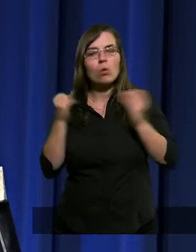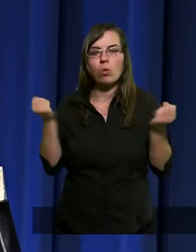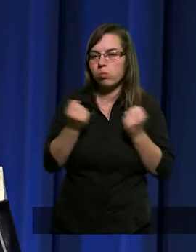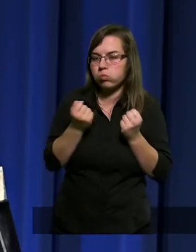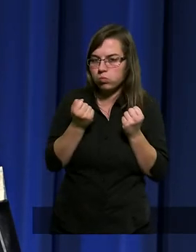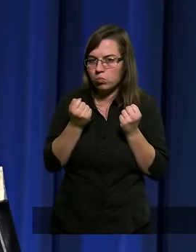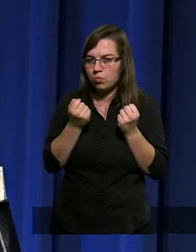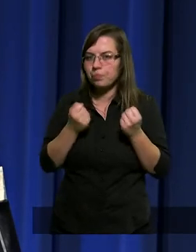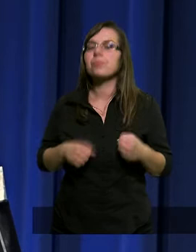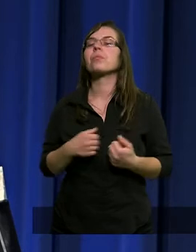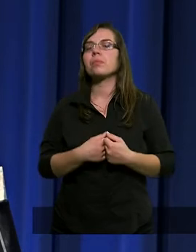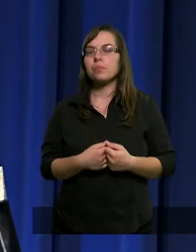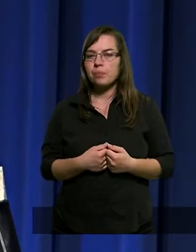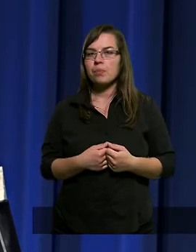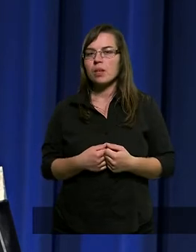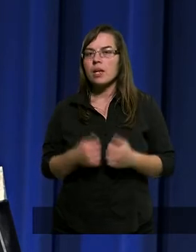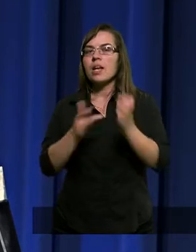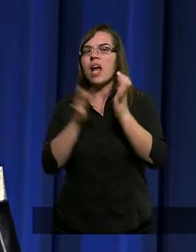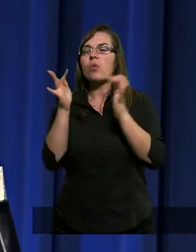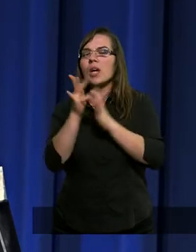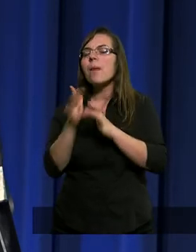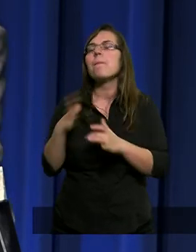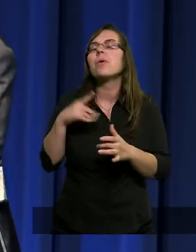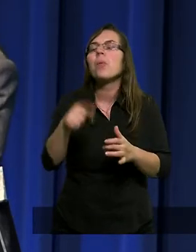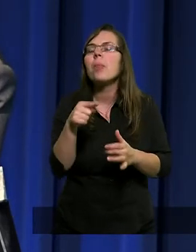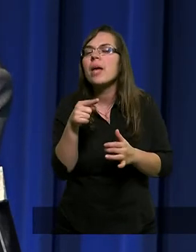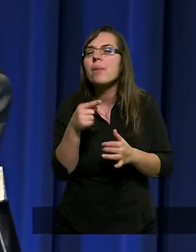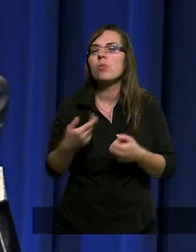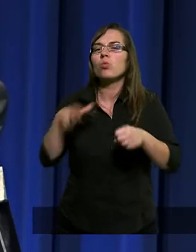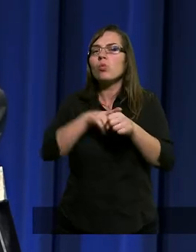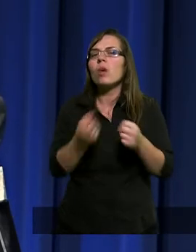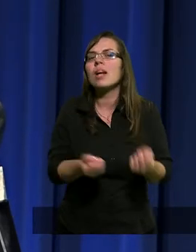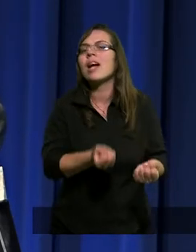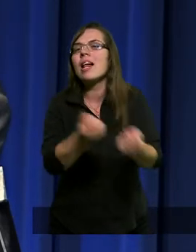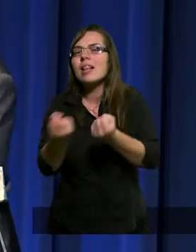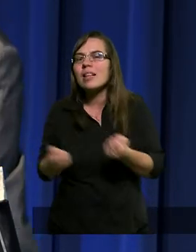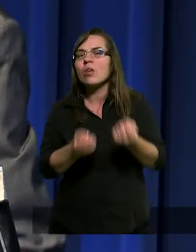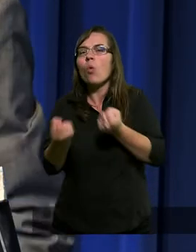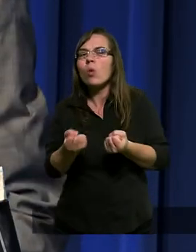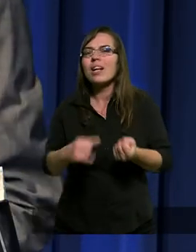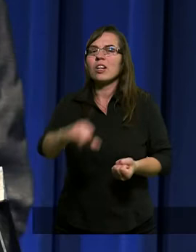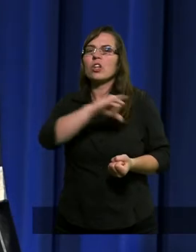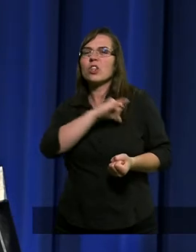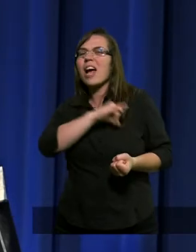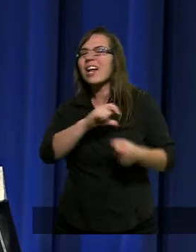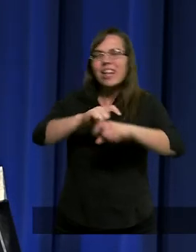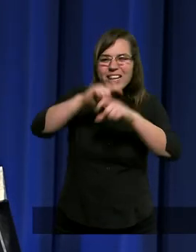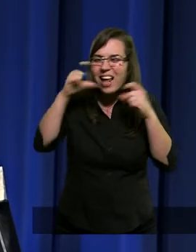Jezus Chrystus był tym, który niósł grzechy całego świata.